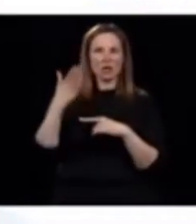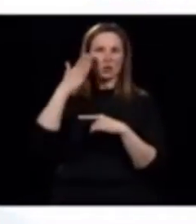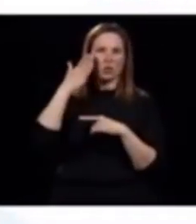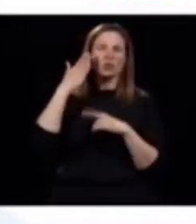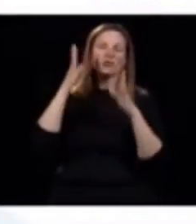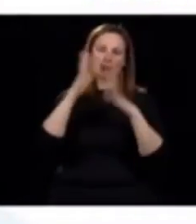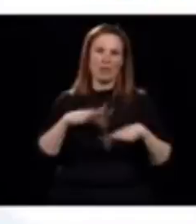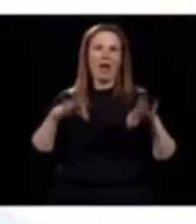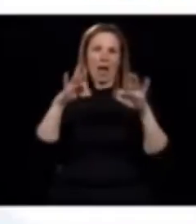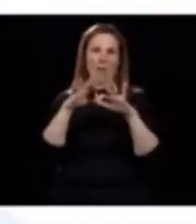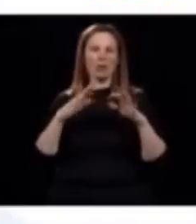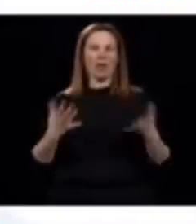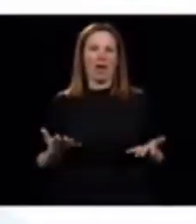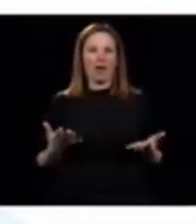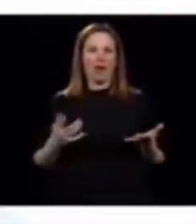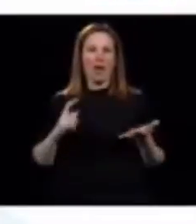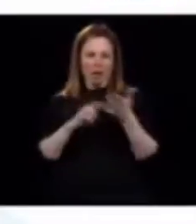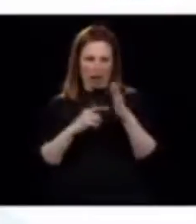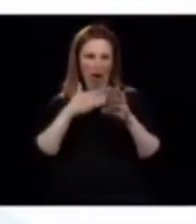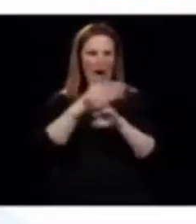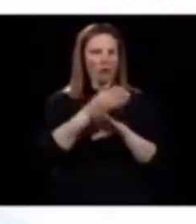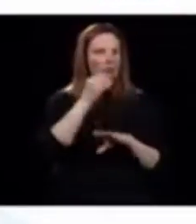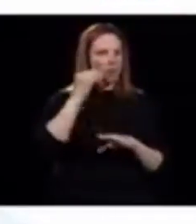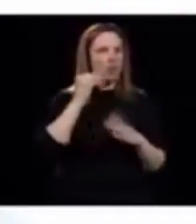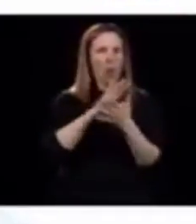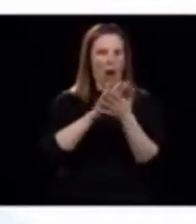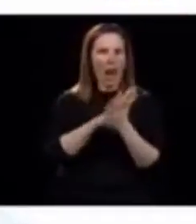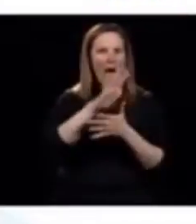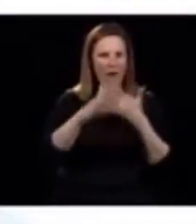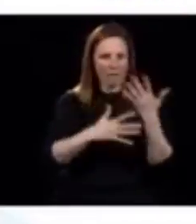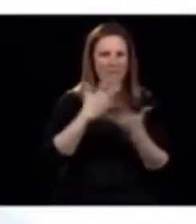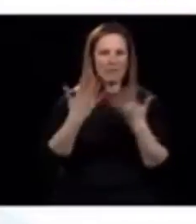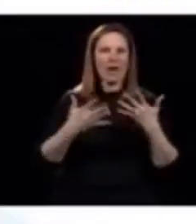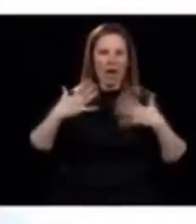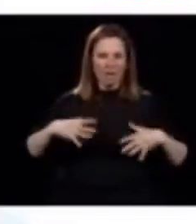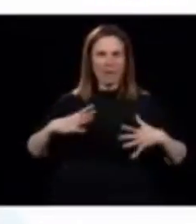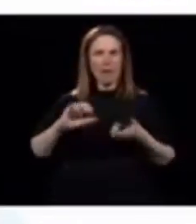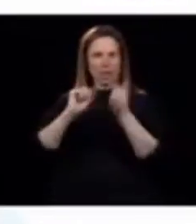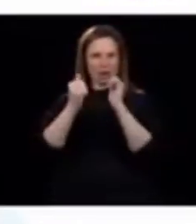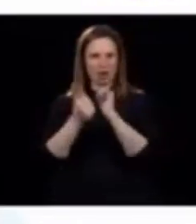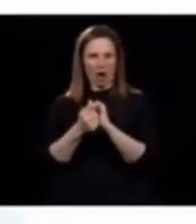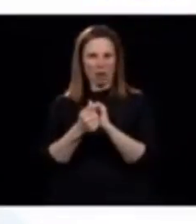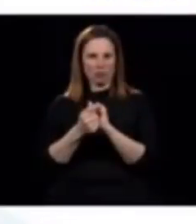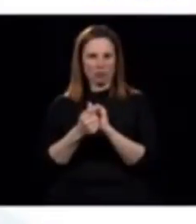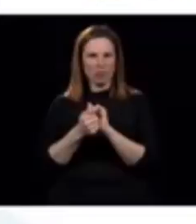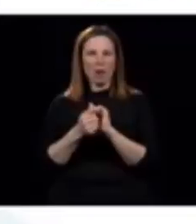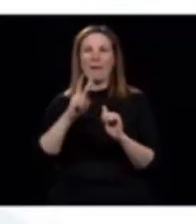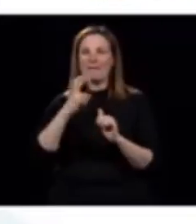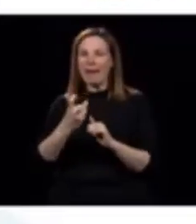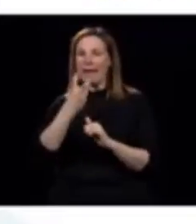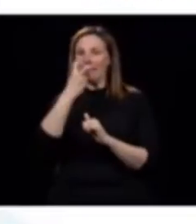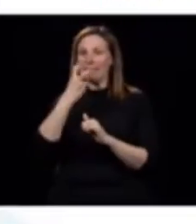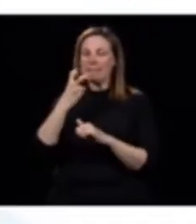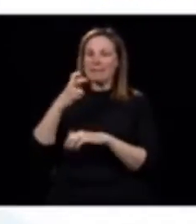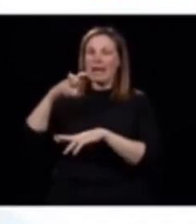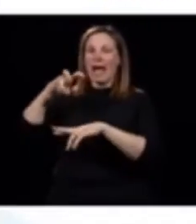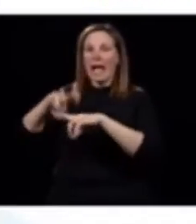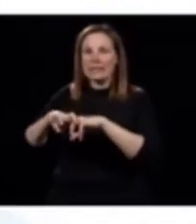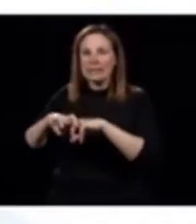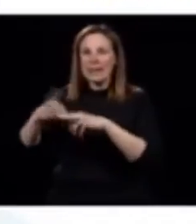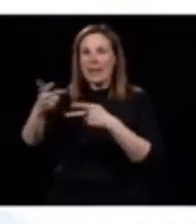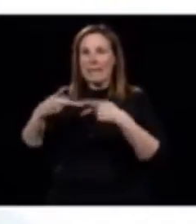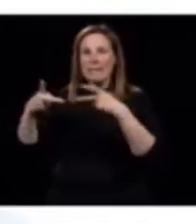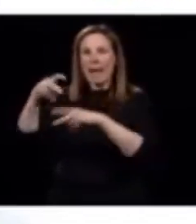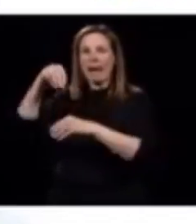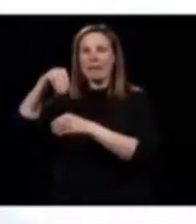ça, c'est important. Donc, lavez-vous les mains, changez-vous puis lavez-vous les mains. Je pense que'est ça qui est important. Bon.